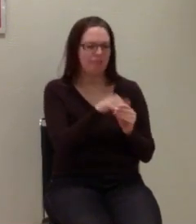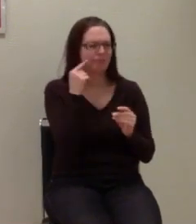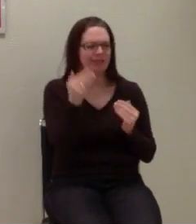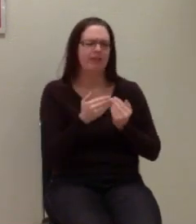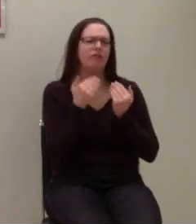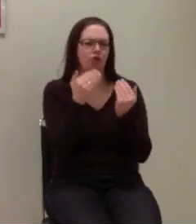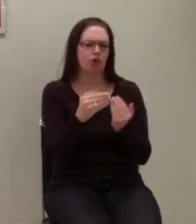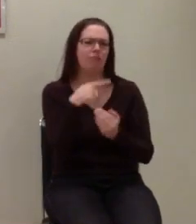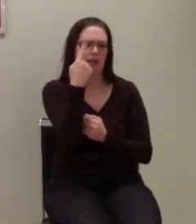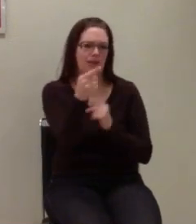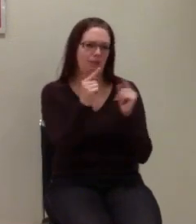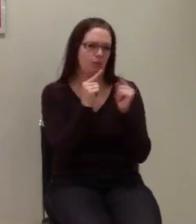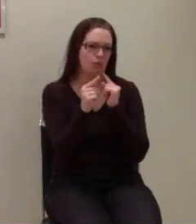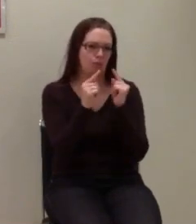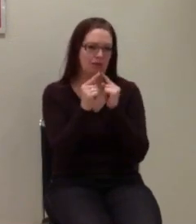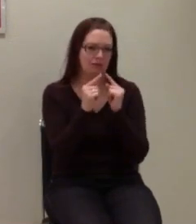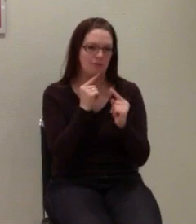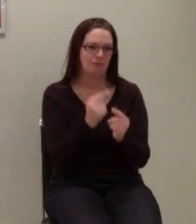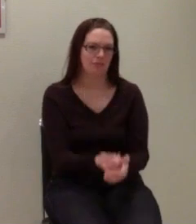nächste Mal.